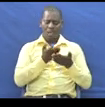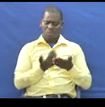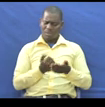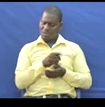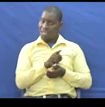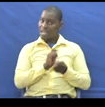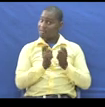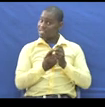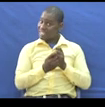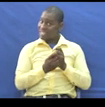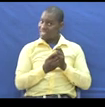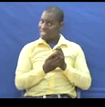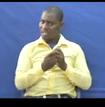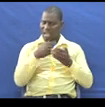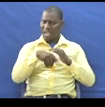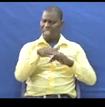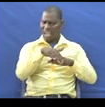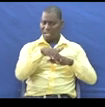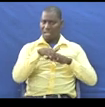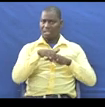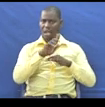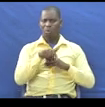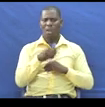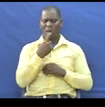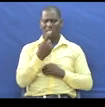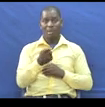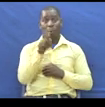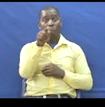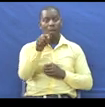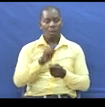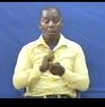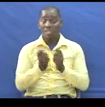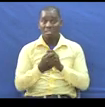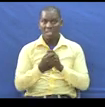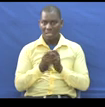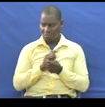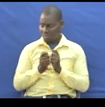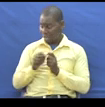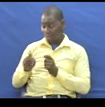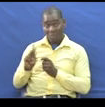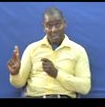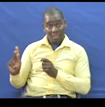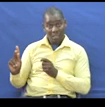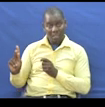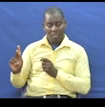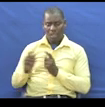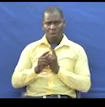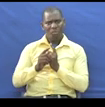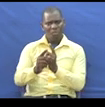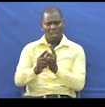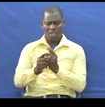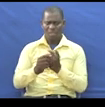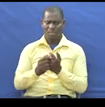Katika Lugia Kingeleza Kuna bazi ya Misemu Ambayo Kitafsiri Kwenye Lugia Ya Kiswahili Kama Ilivyo Kwa kufuata Hu